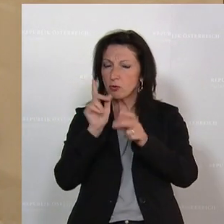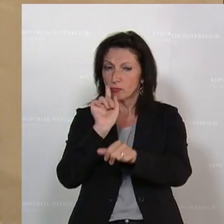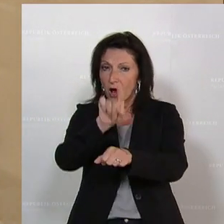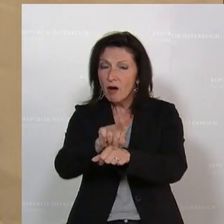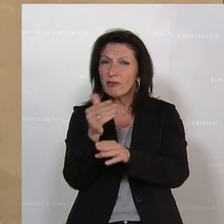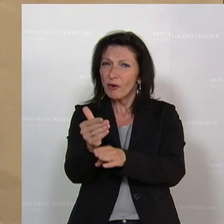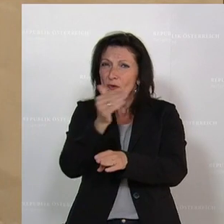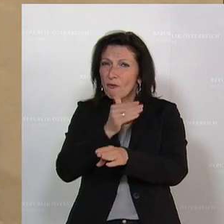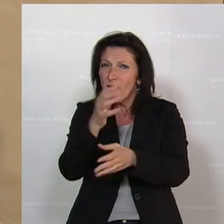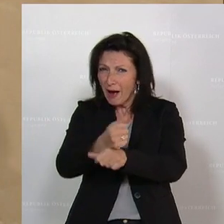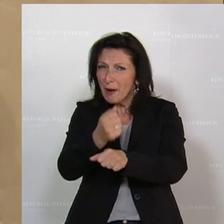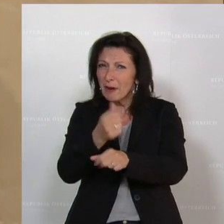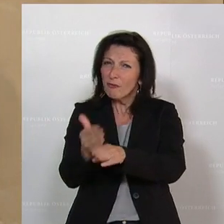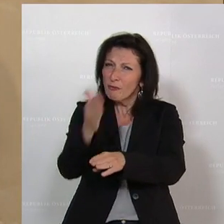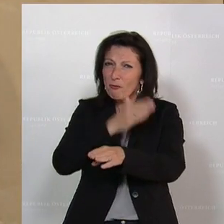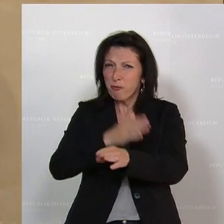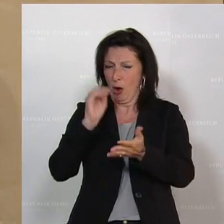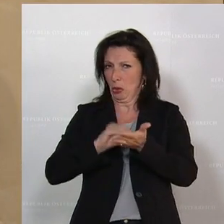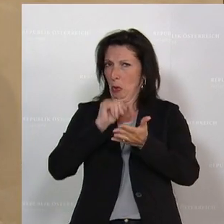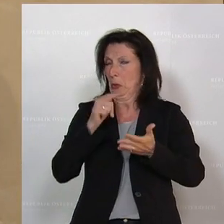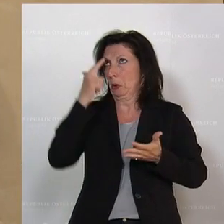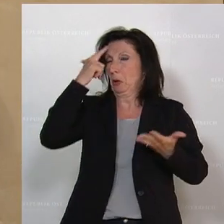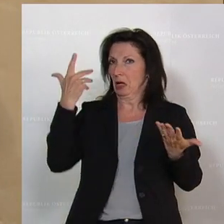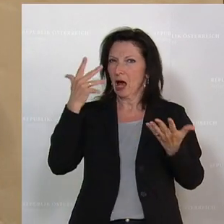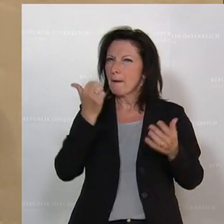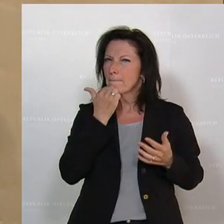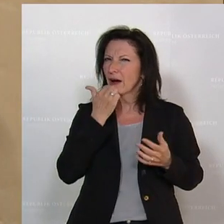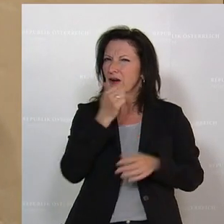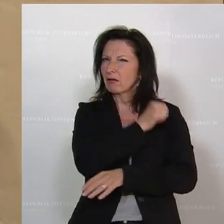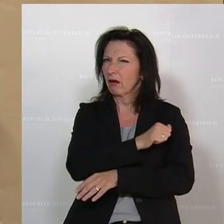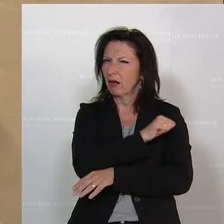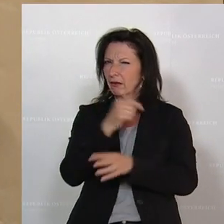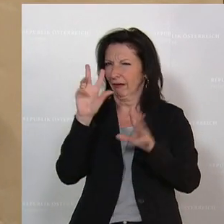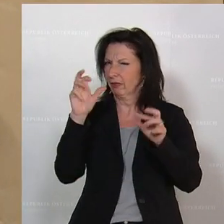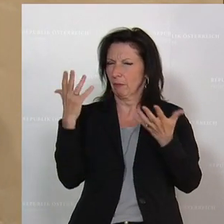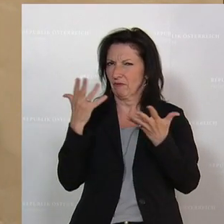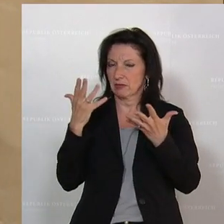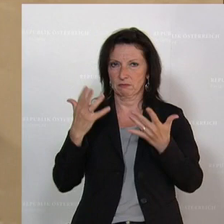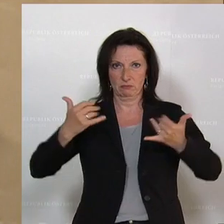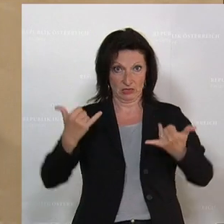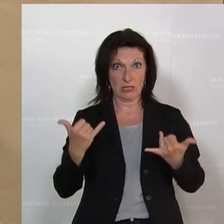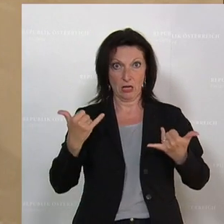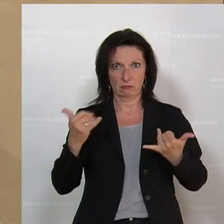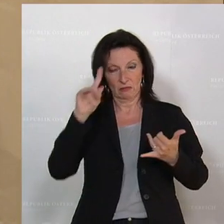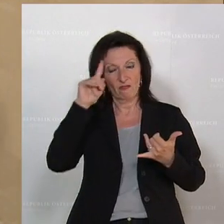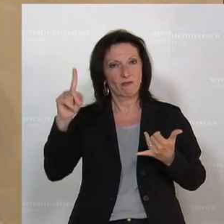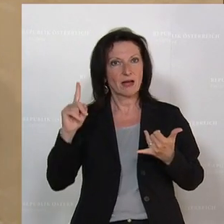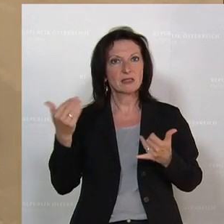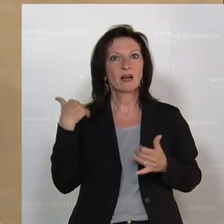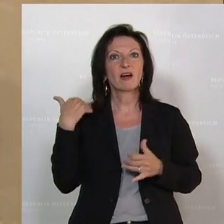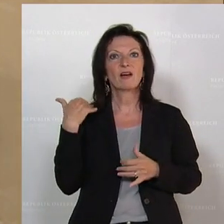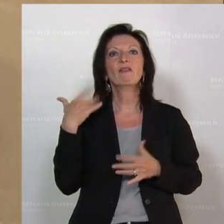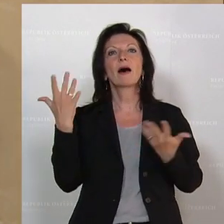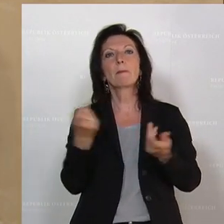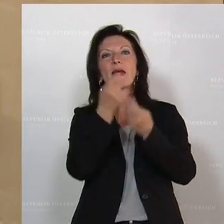wurde, bevor die Arbeit begonnen wurde. Was sind die Fakten bei den Privatkliniken? Wir wissen heute, es gab einen FPÖ